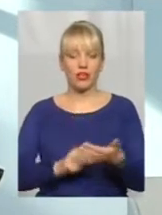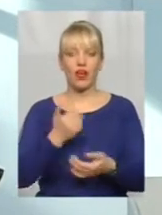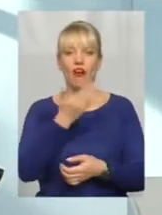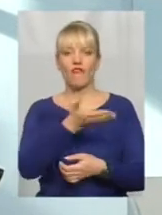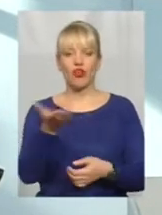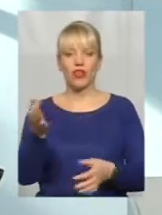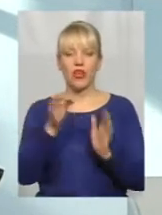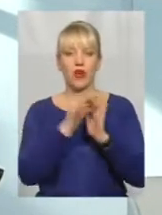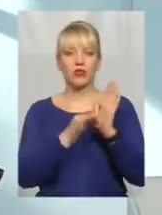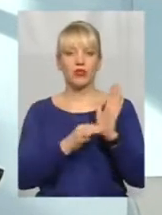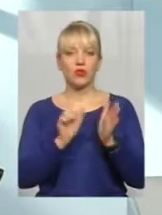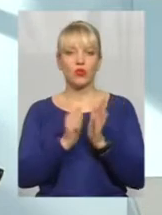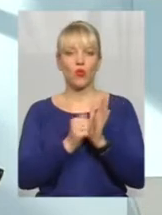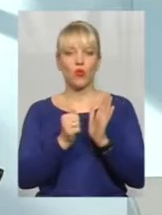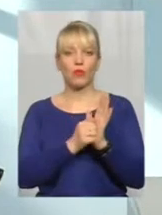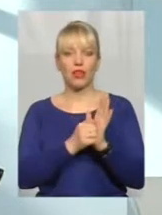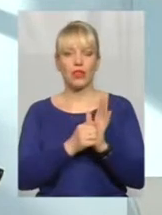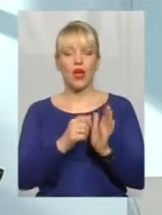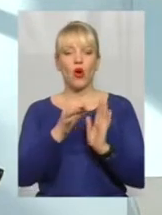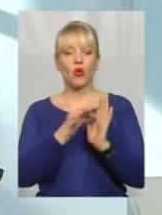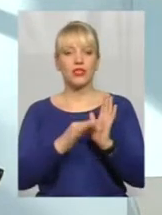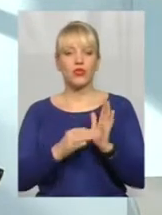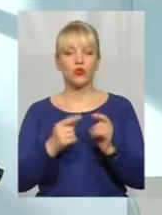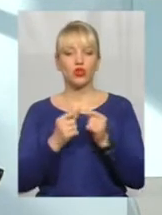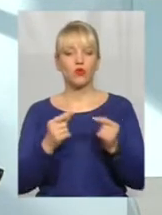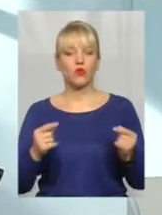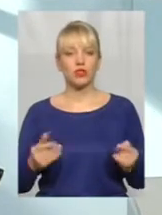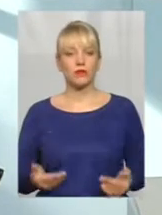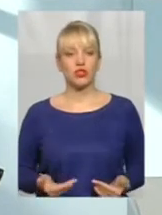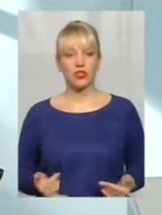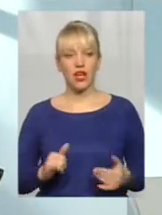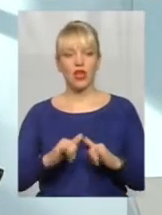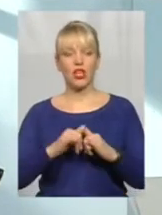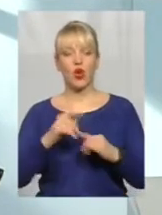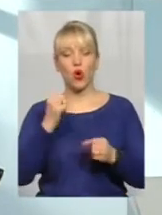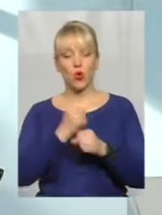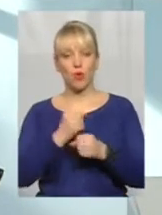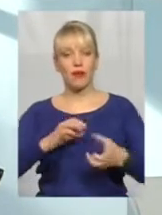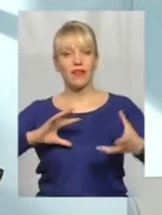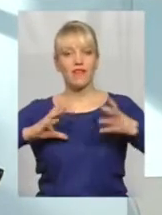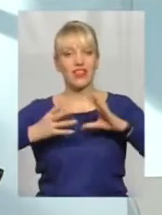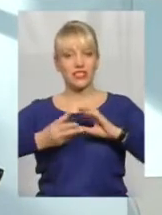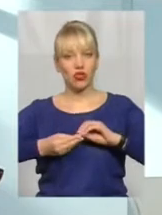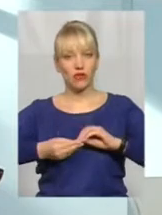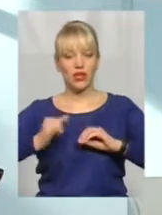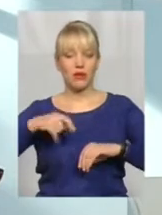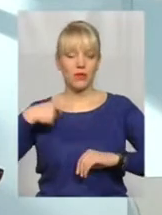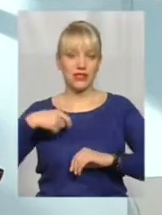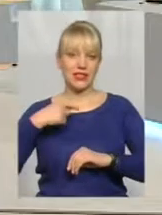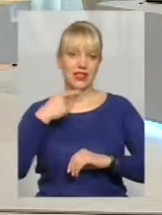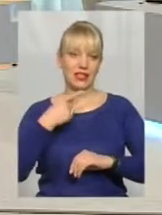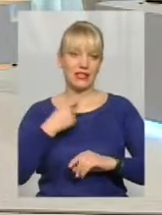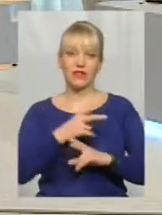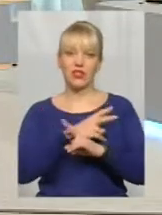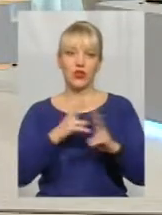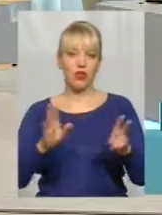документи, оцінюють спосіб життя і роблять відповідні висновки. І президент казав, що нікому не